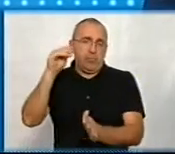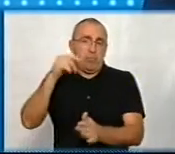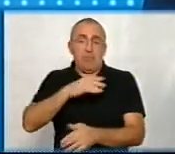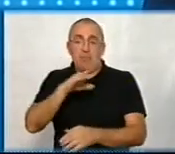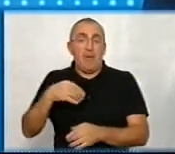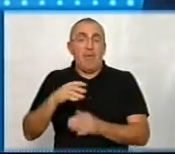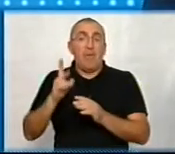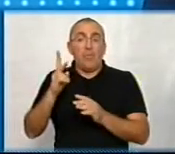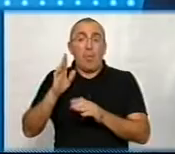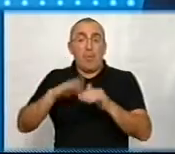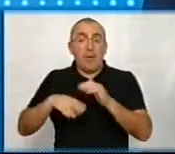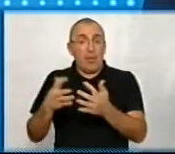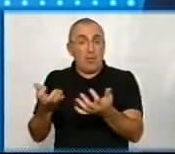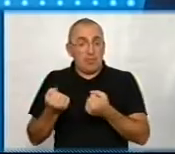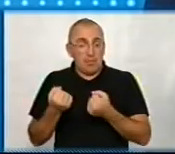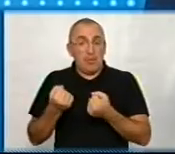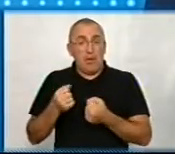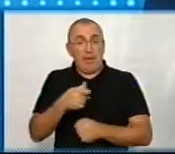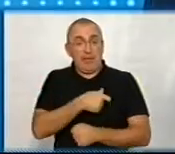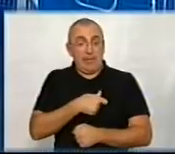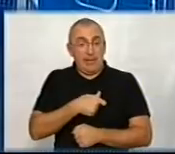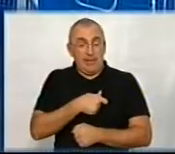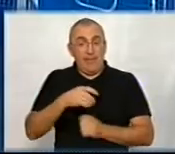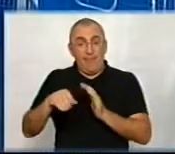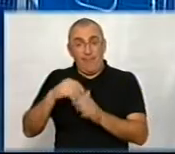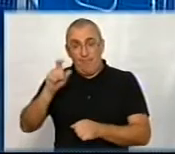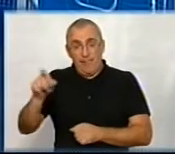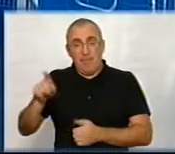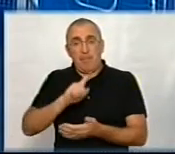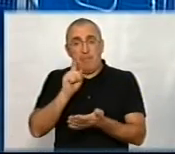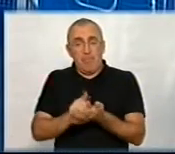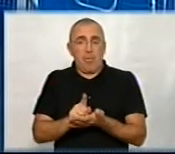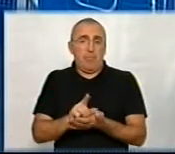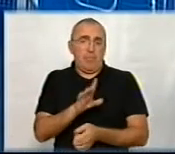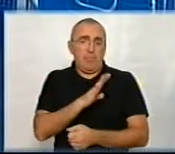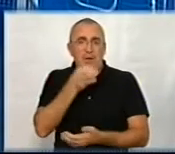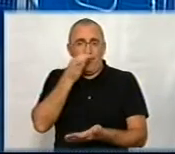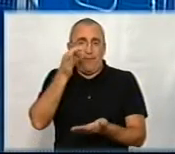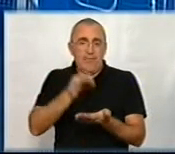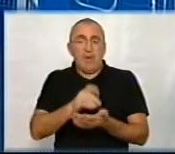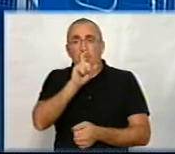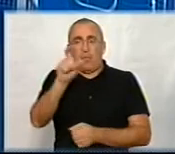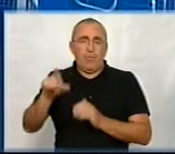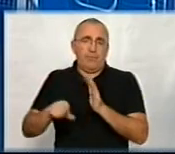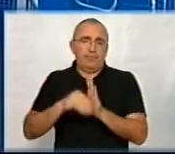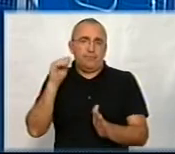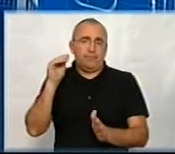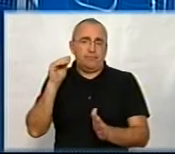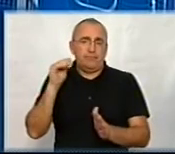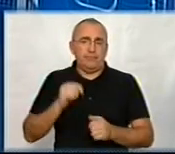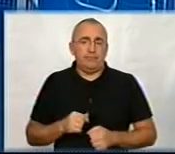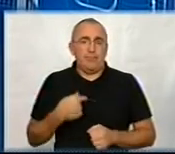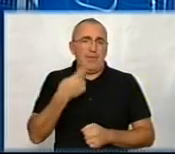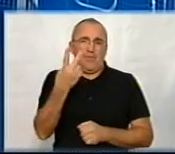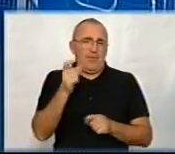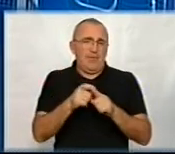відповіді за тих, кого приручаємо. Так от, депутати, наші виборці мають бути в відповіді за тих, кого Завершенну точку. Добре, ну